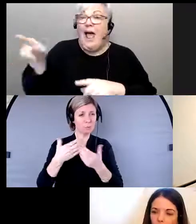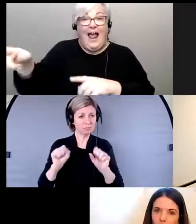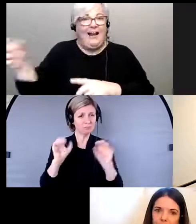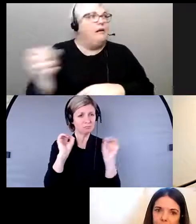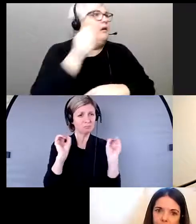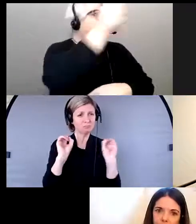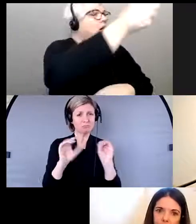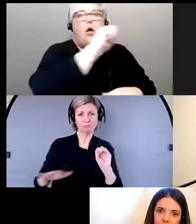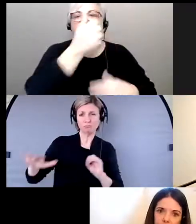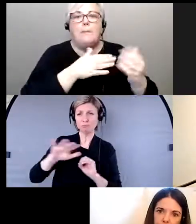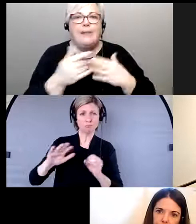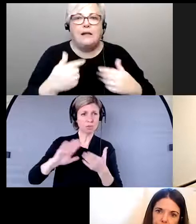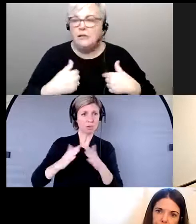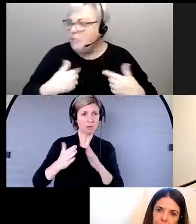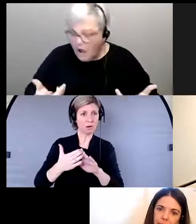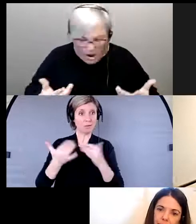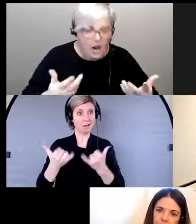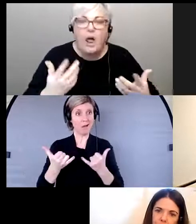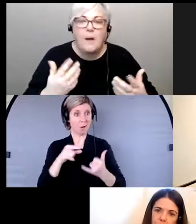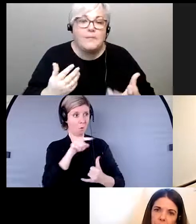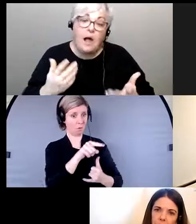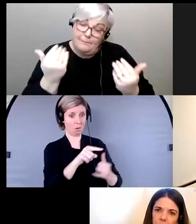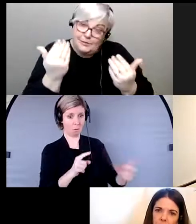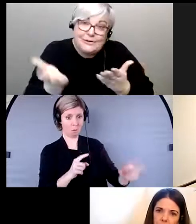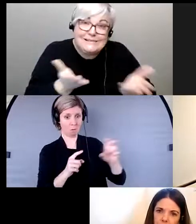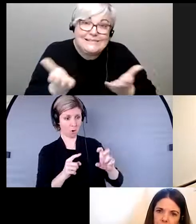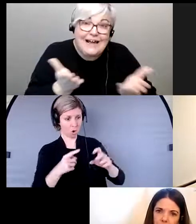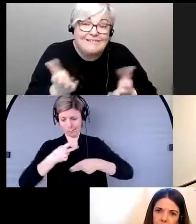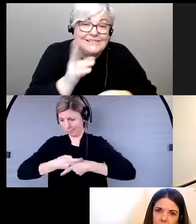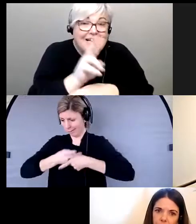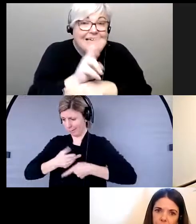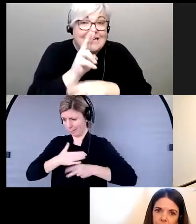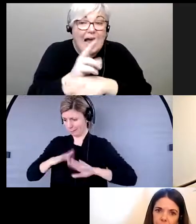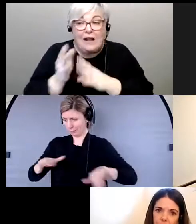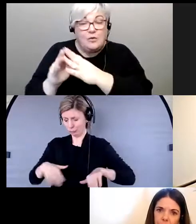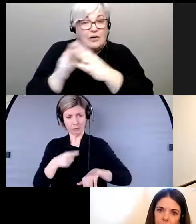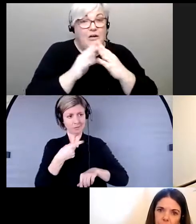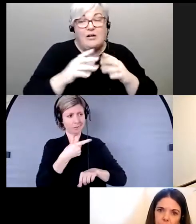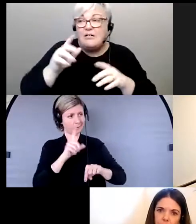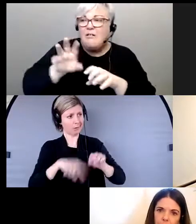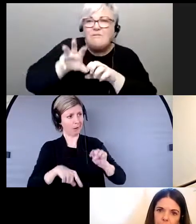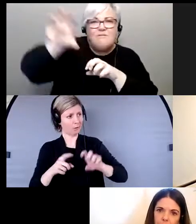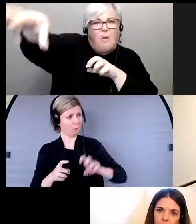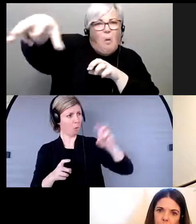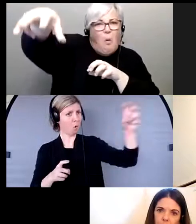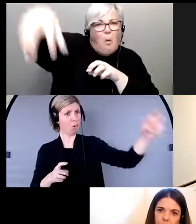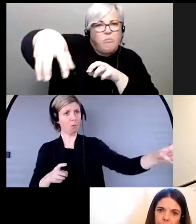le problème d'avoir des services de garde pour les enfants dans des communautés plus éloignées et